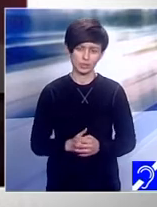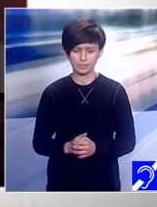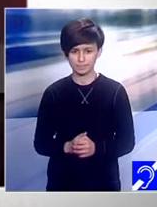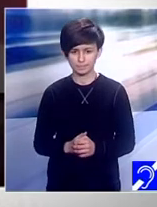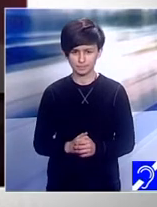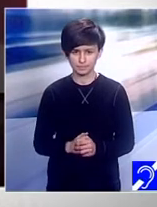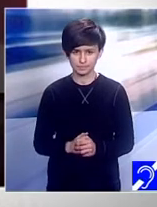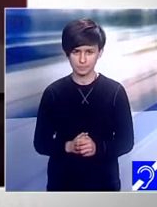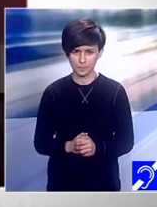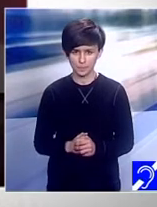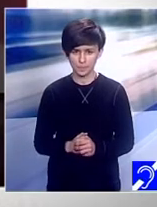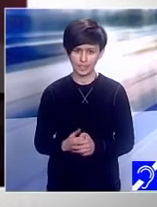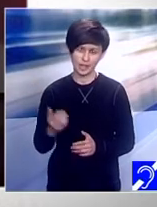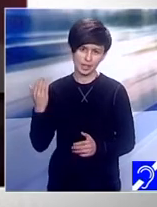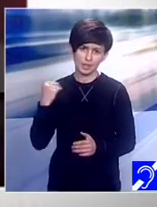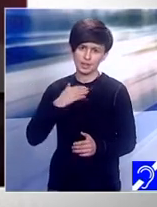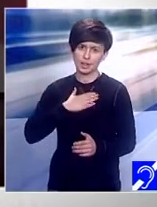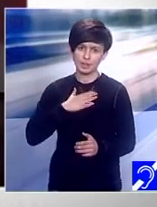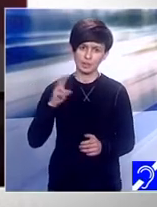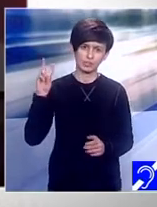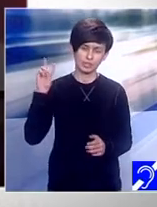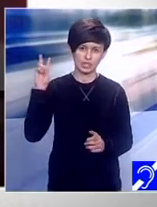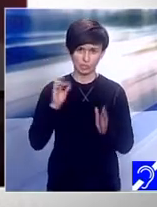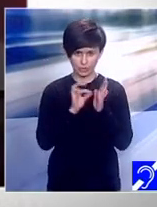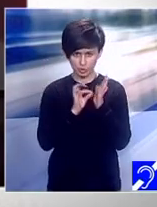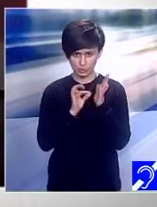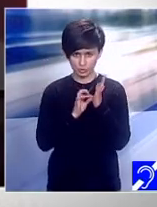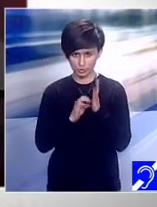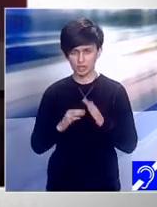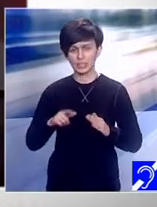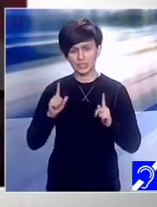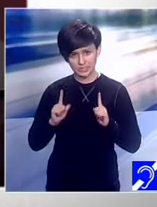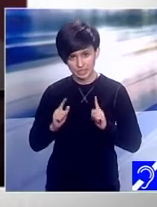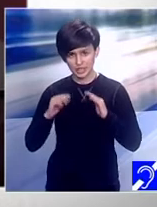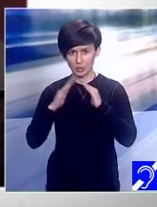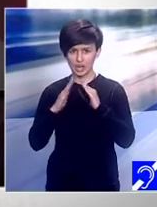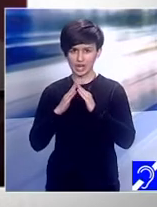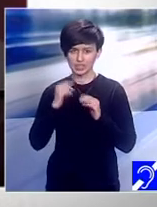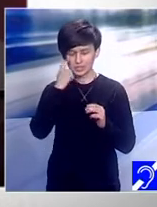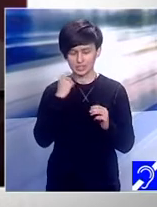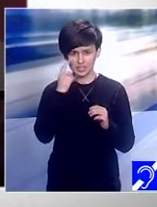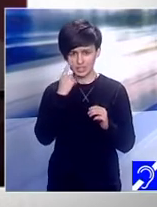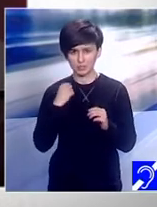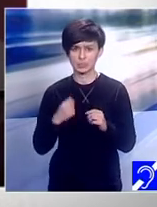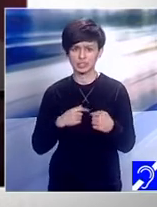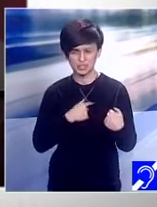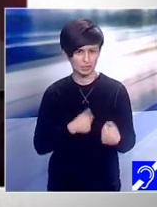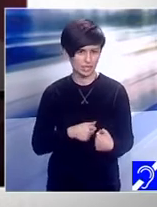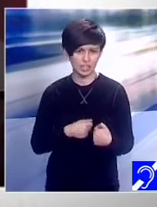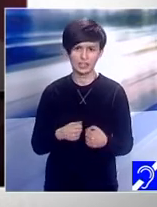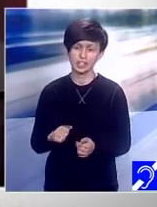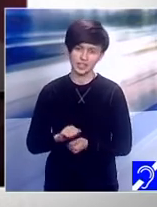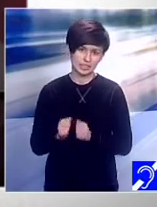Aveam două opțiuni. Ori să stau în casă, să-mi plâng de milă, să mă gândesc că nu pot să fac nimic cu el.